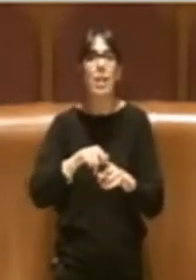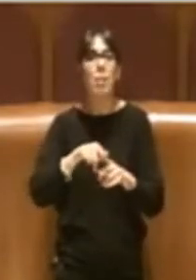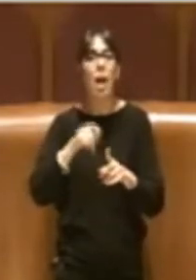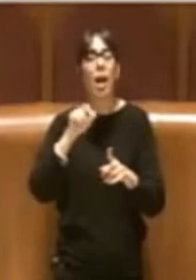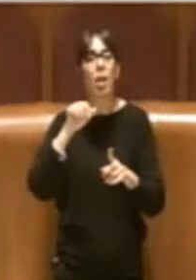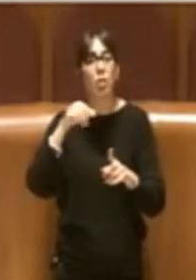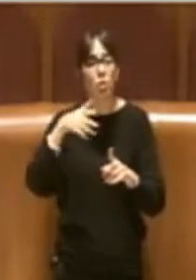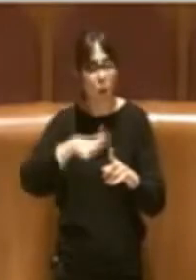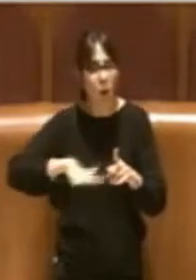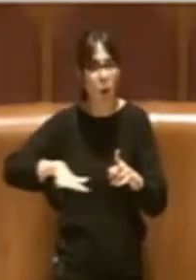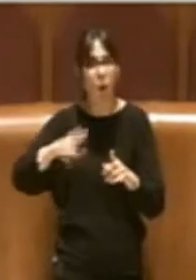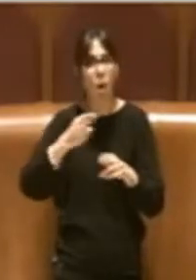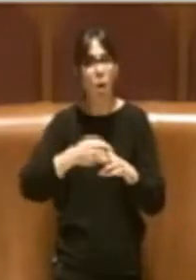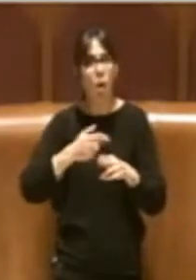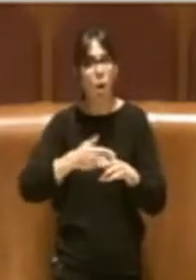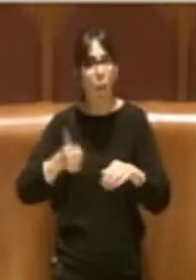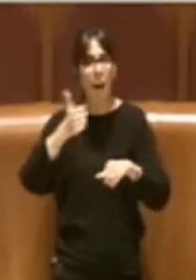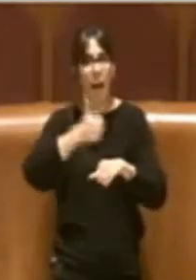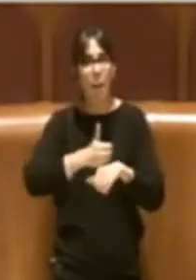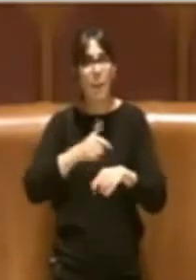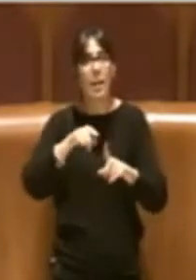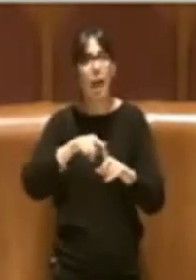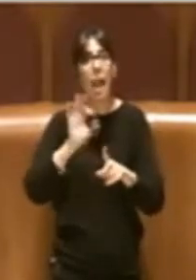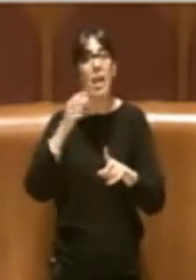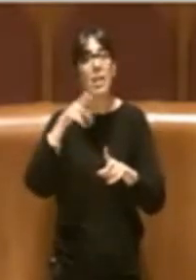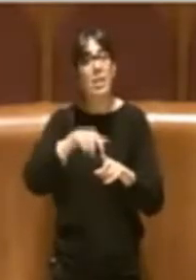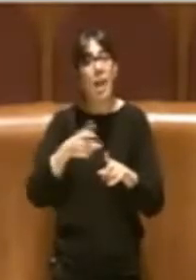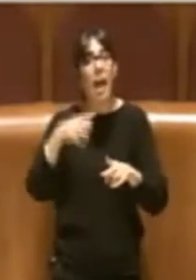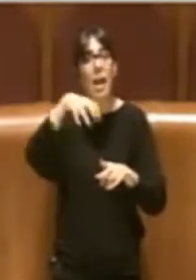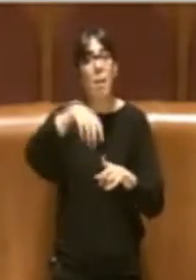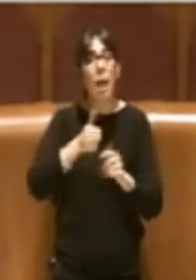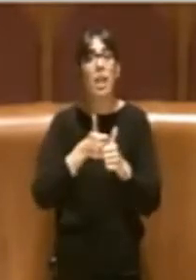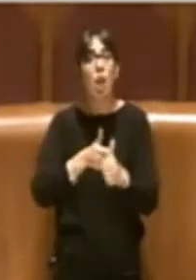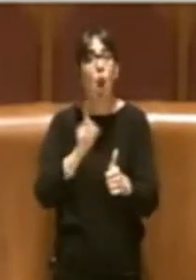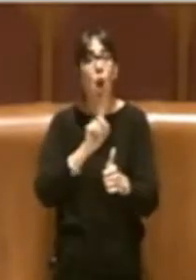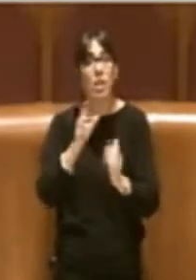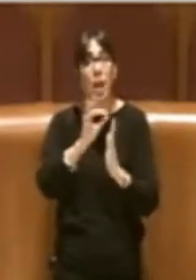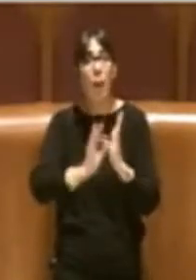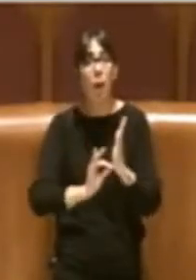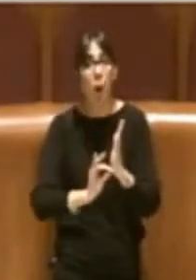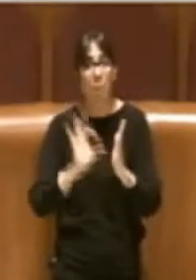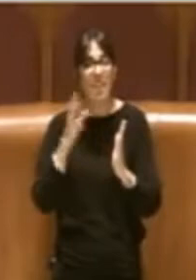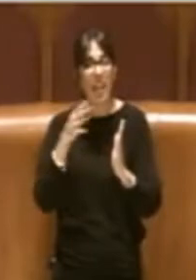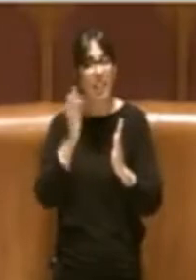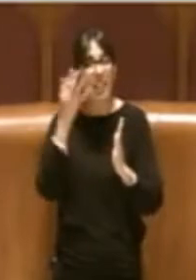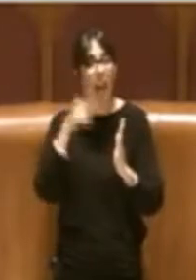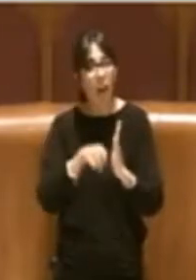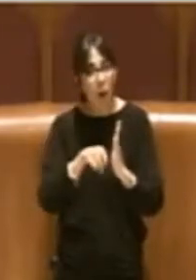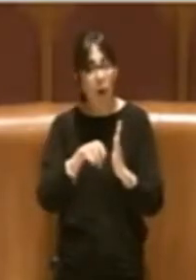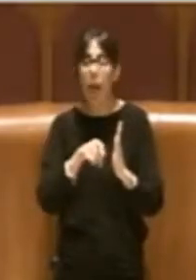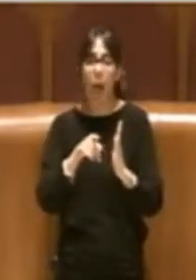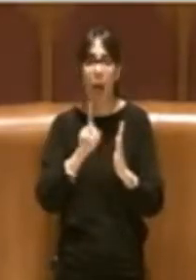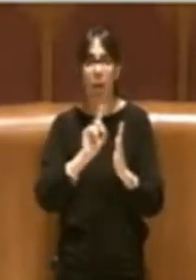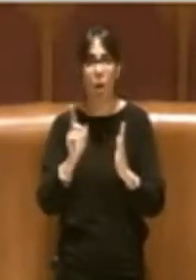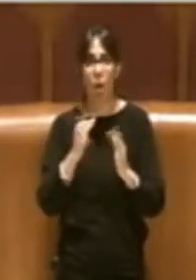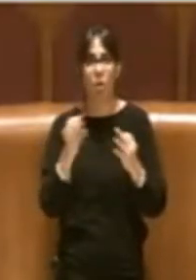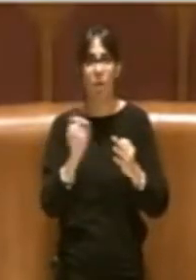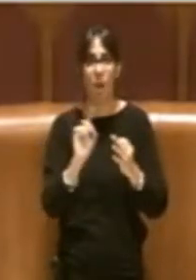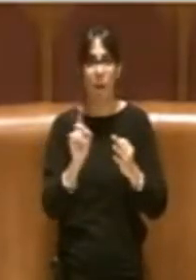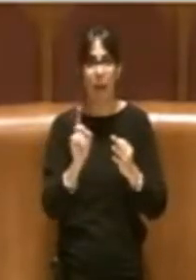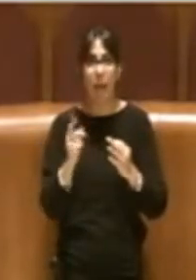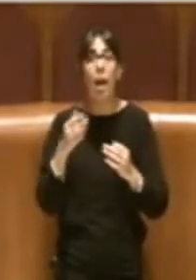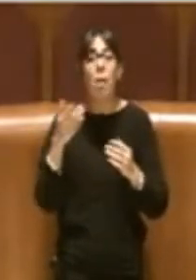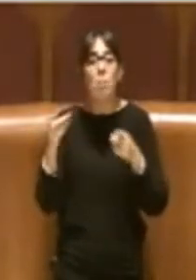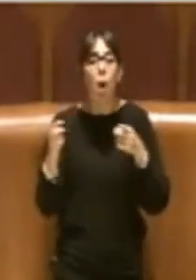a norme posta tutela dell'ambiente e della salute pubblica. Allora, quando si sta nei momenti di difficoltà si deroga. Allora, noi